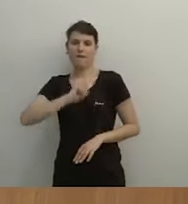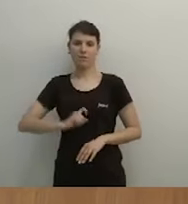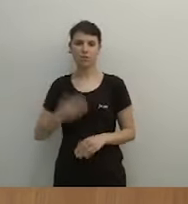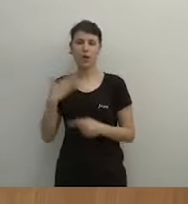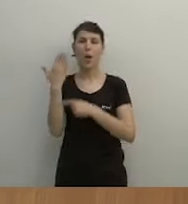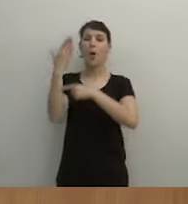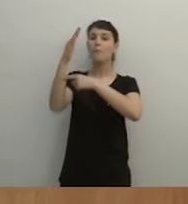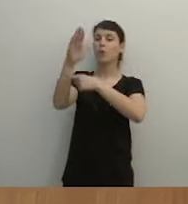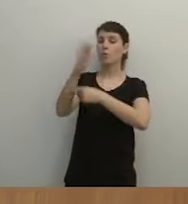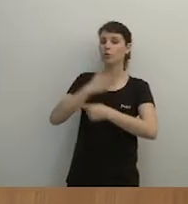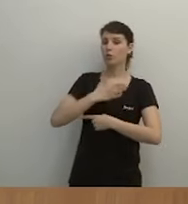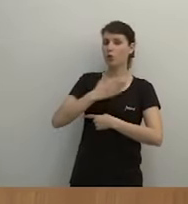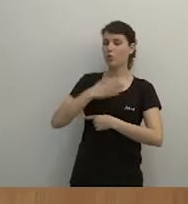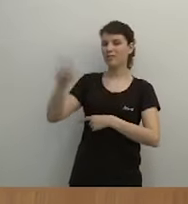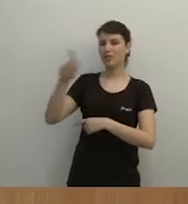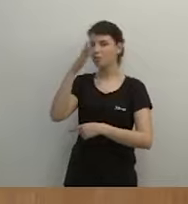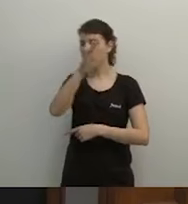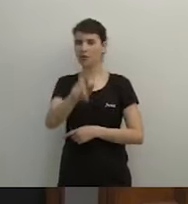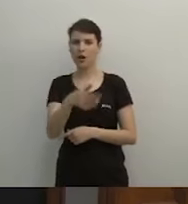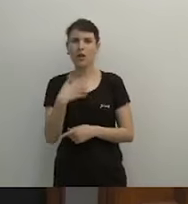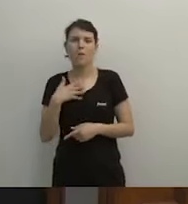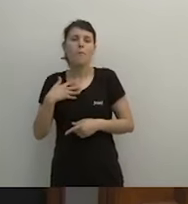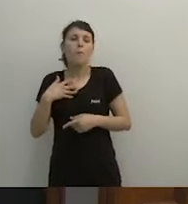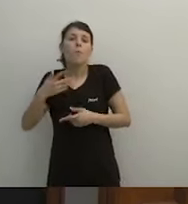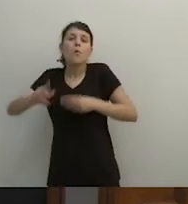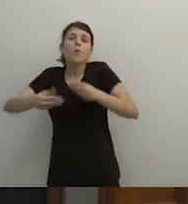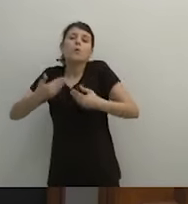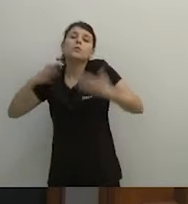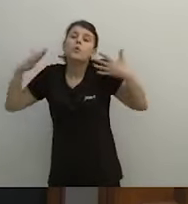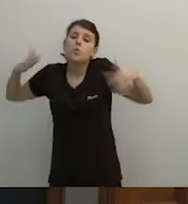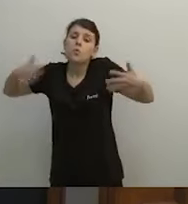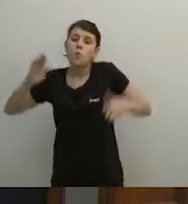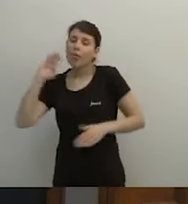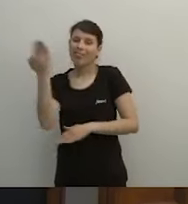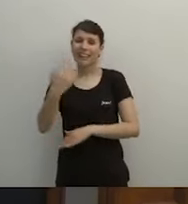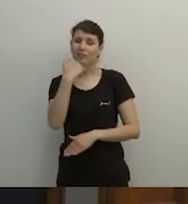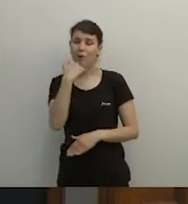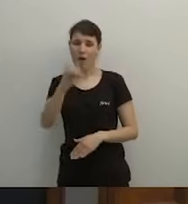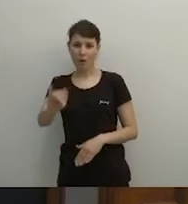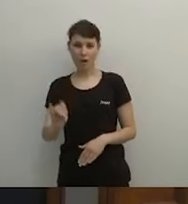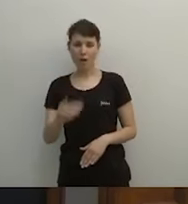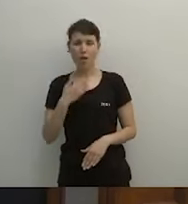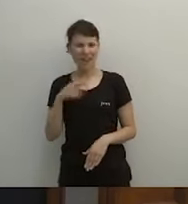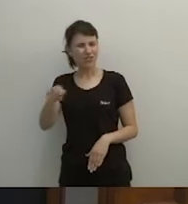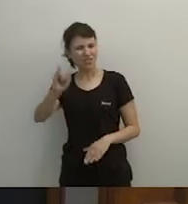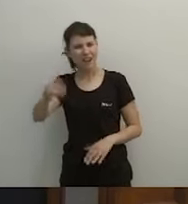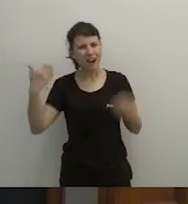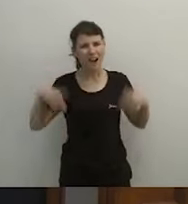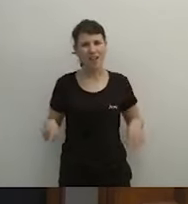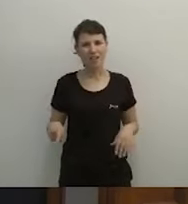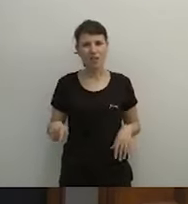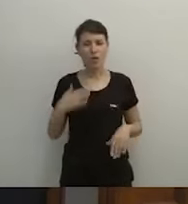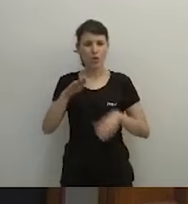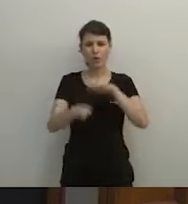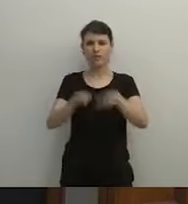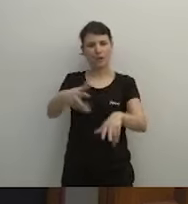proposar-la, per haver insinuat que hi havia algun delicte, doncs ja hem anat a fiscalia i fiscalia ha començat el tràmit, per què no quan acaba el plenari vostès